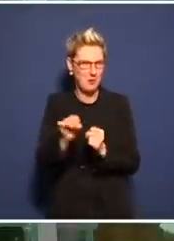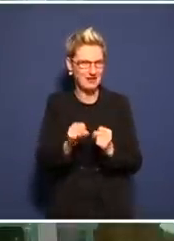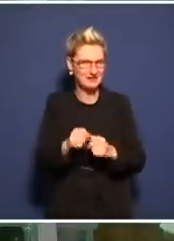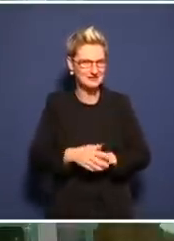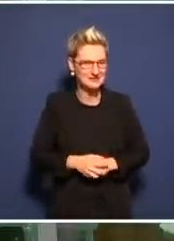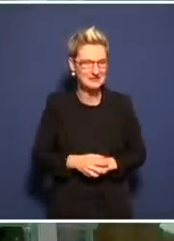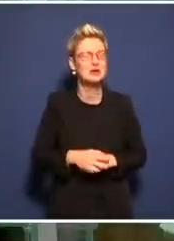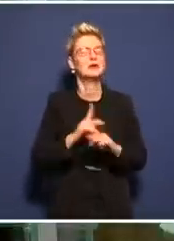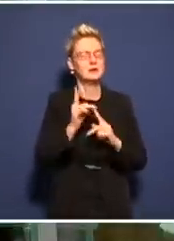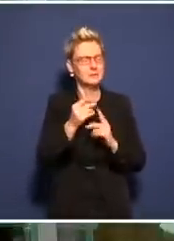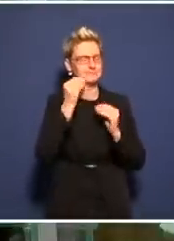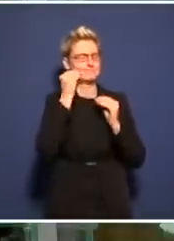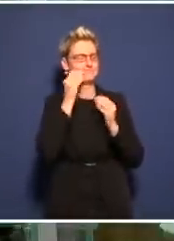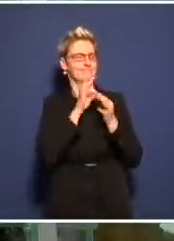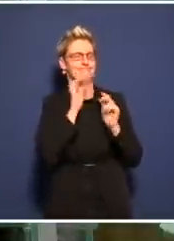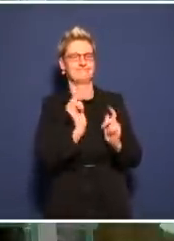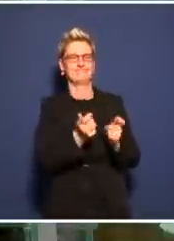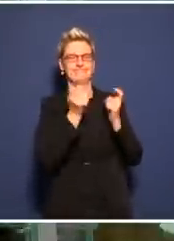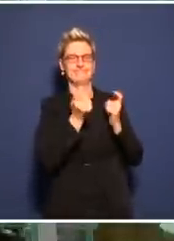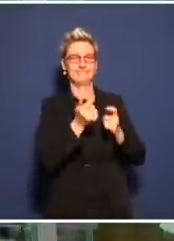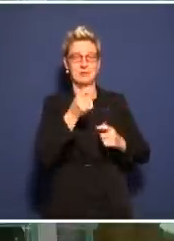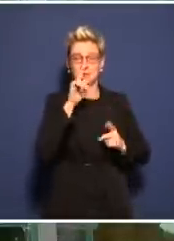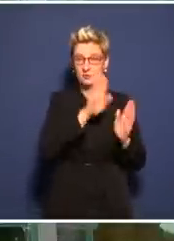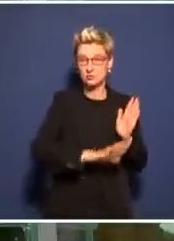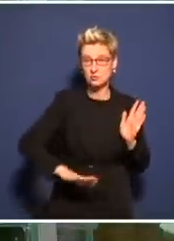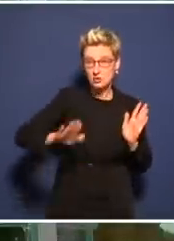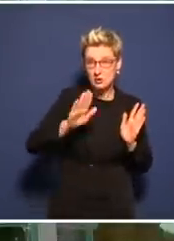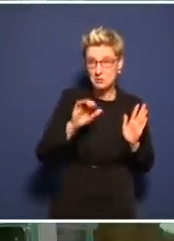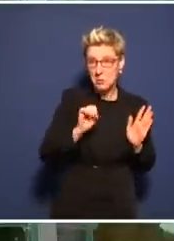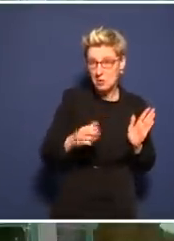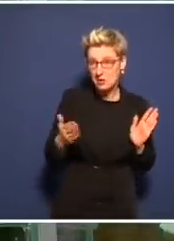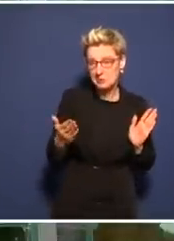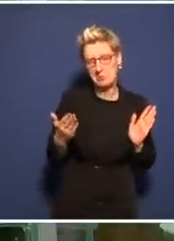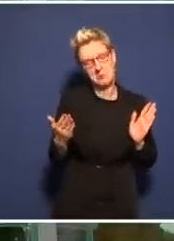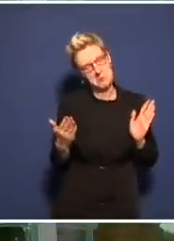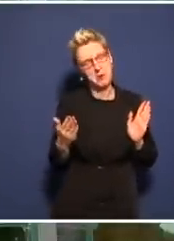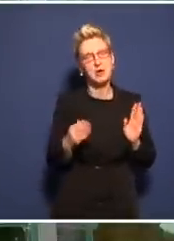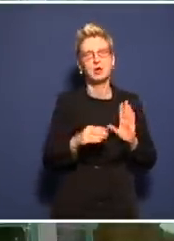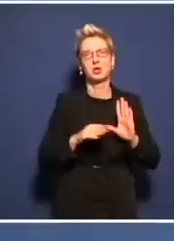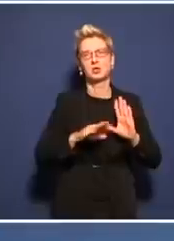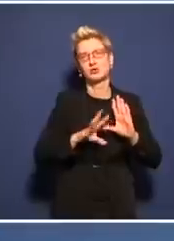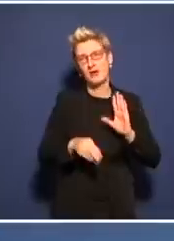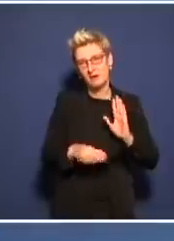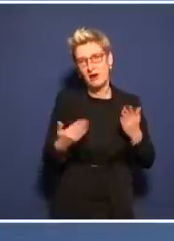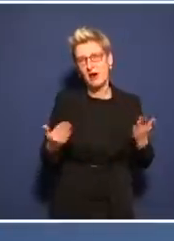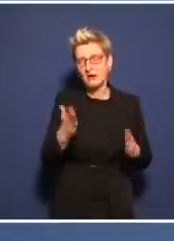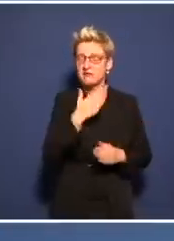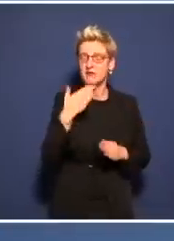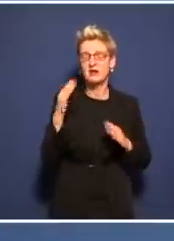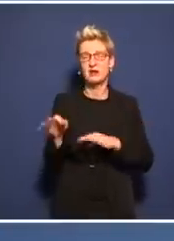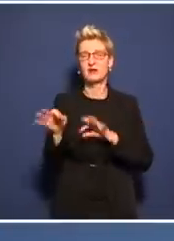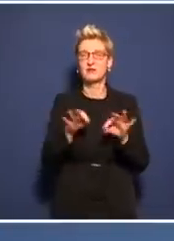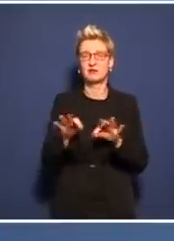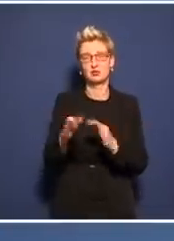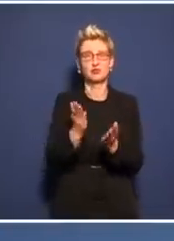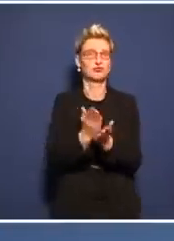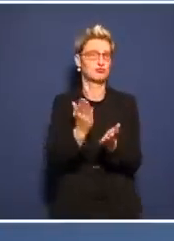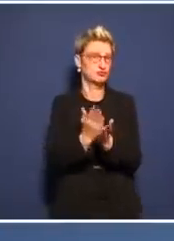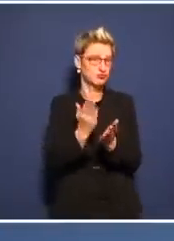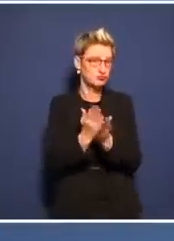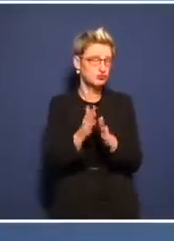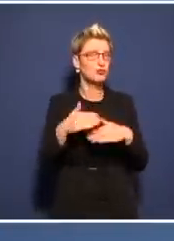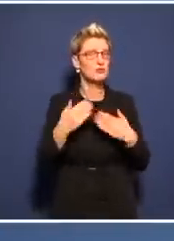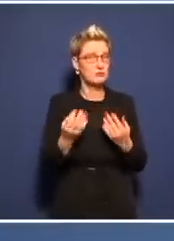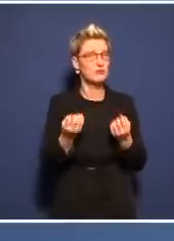Frage ist nur, können wir das in Deutschland schon tun? Also in Ländern wie Südafrika und so weiter, wo sehr viele Infektionen schon gewesen sind, auch zu einem